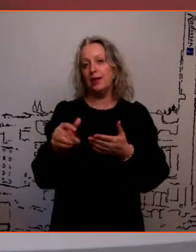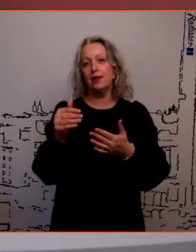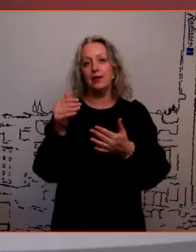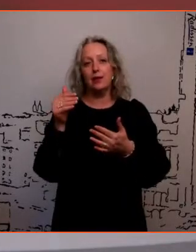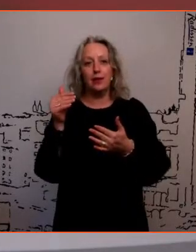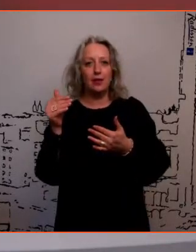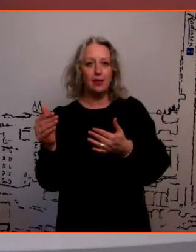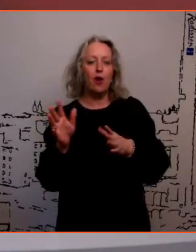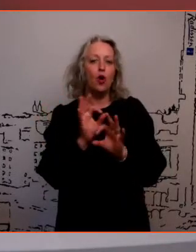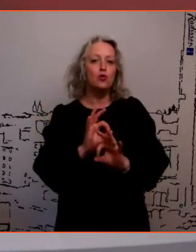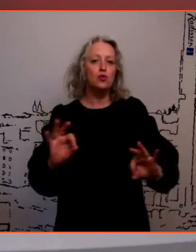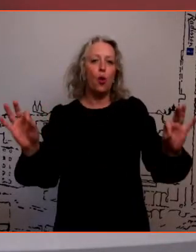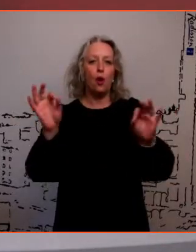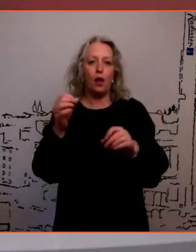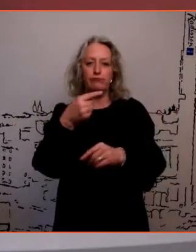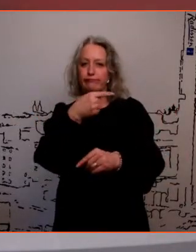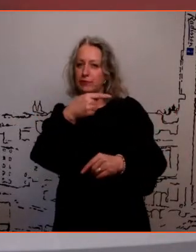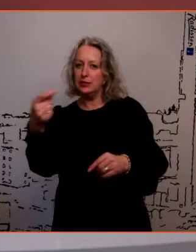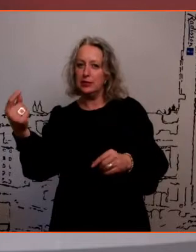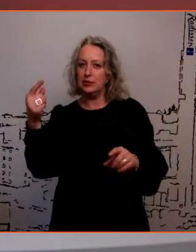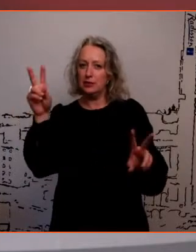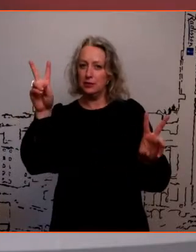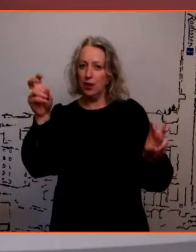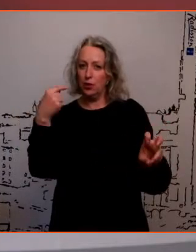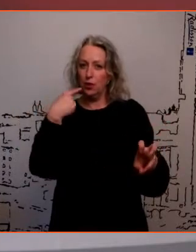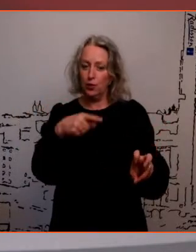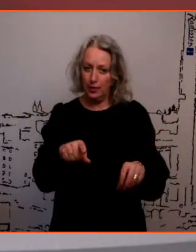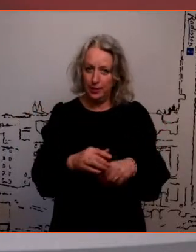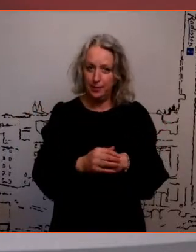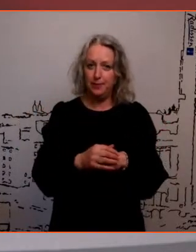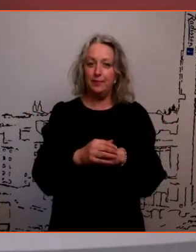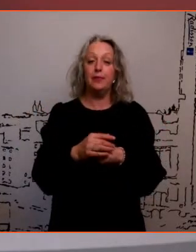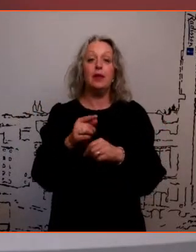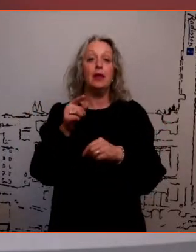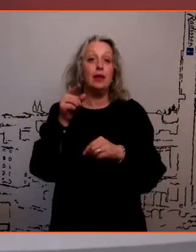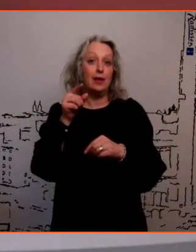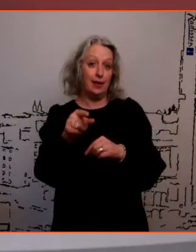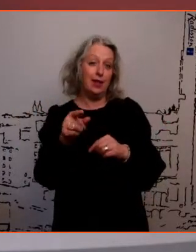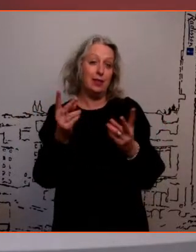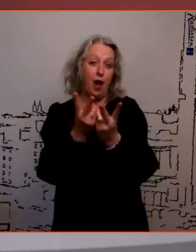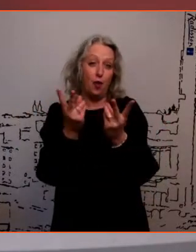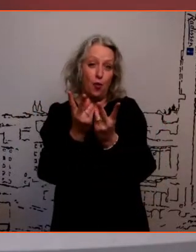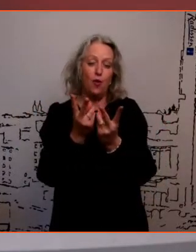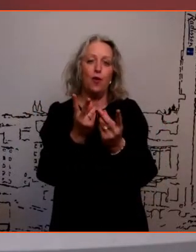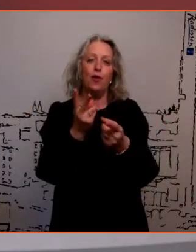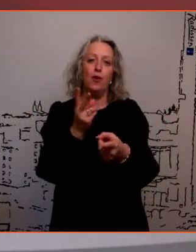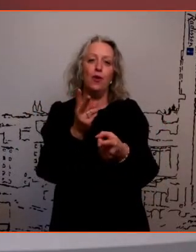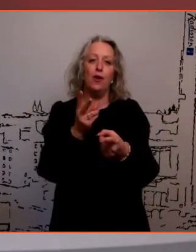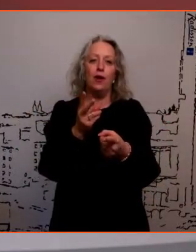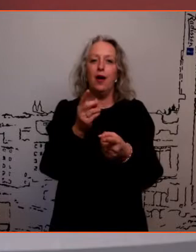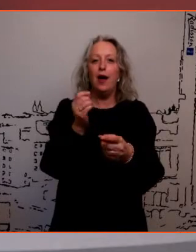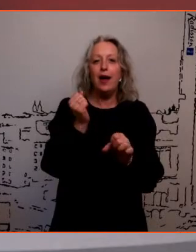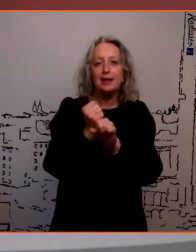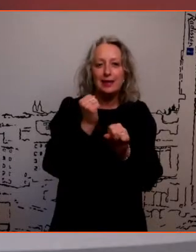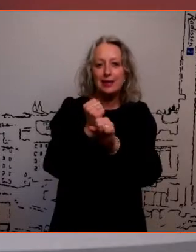Ta sitaadi on olnud, mis mulle hirmasesti meeldib, et do it afraid. Et põhimõtteliselt võibolla ei olegi väga realistlik